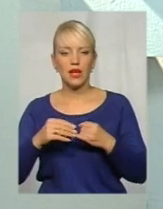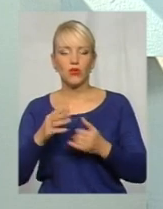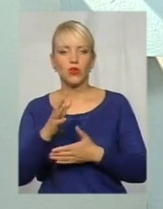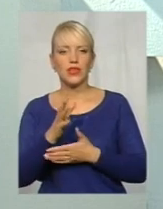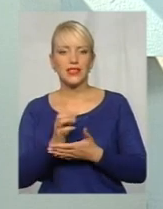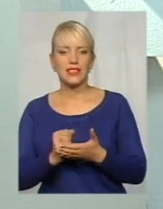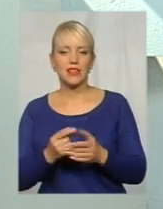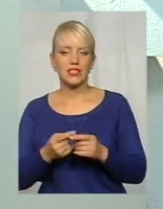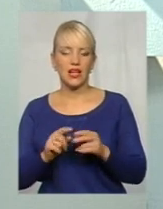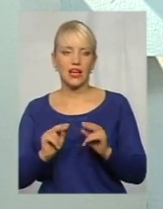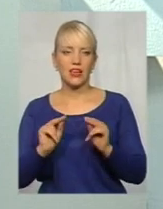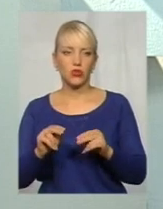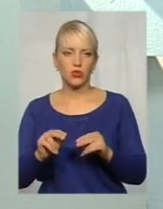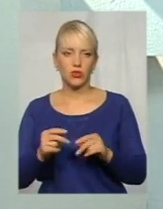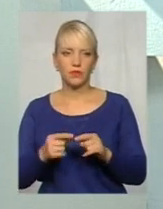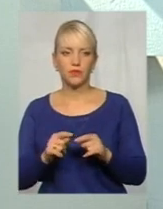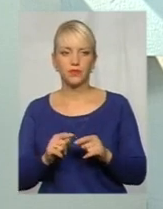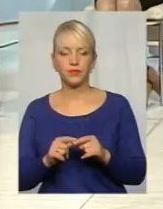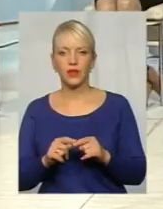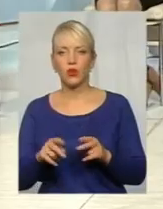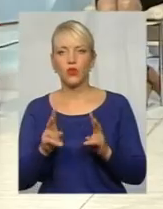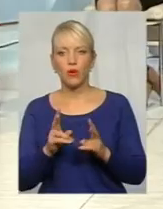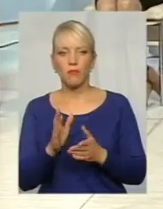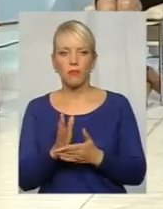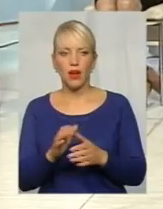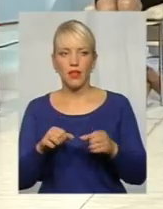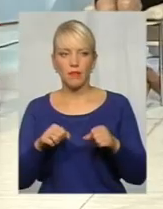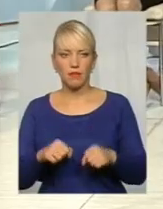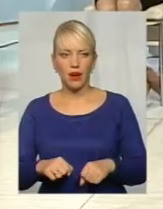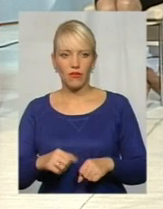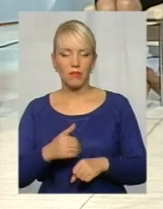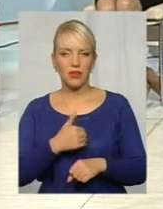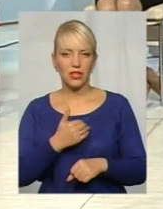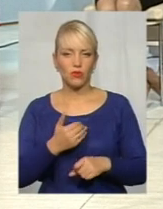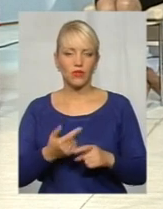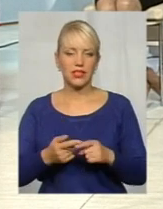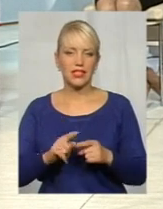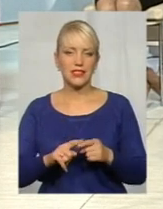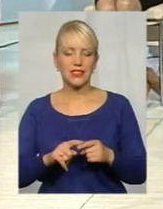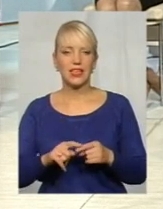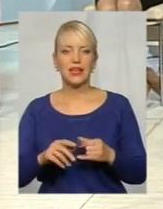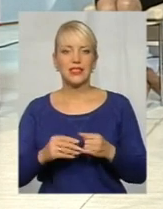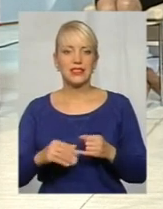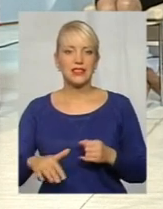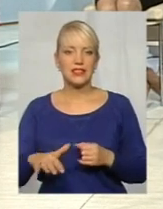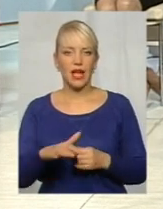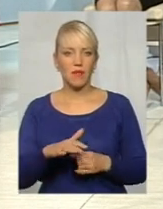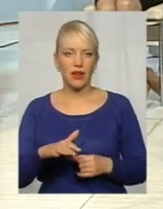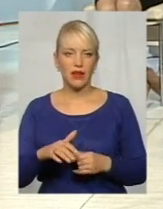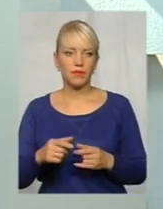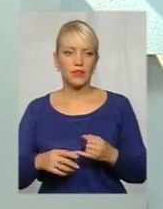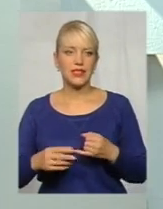кодексом, зокрема статтей бедспеки, чинного землі. Хто має право претентувати на ці землі? Землі,